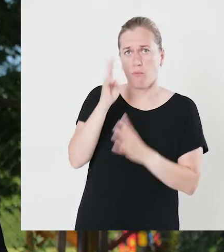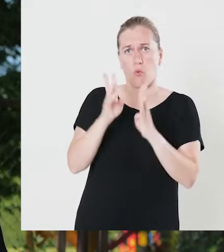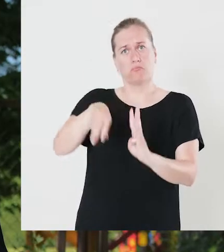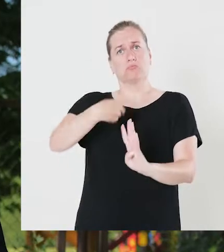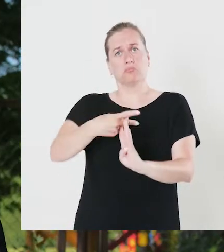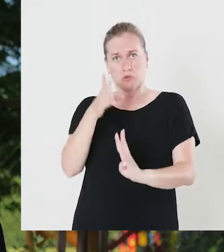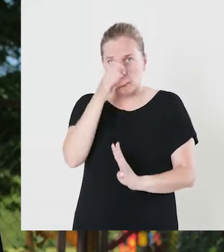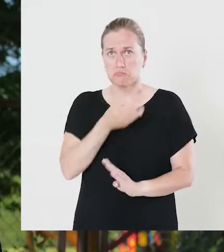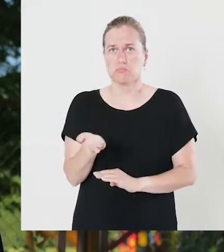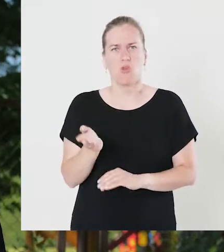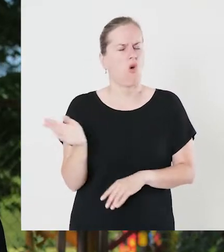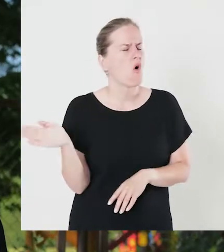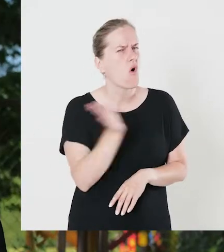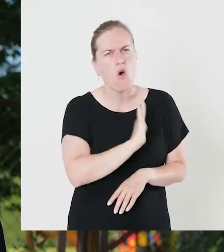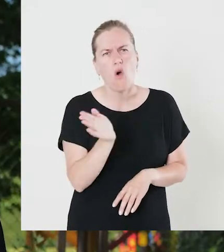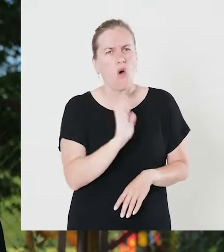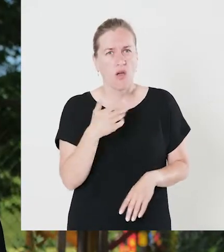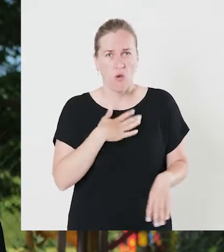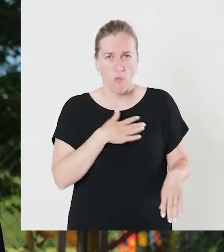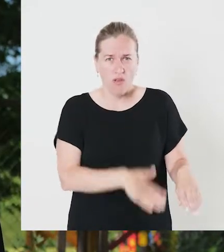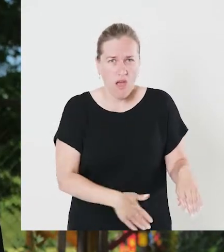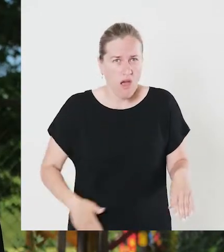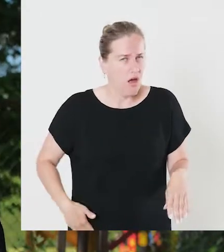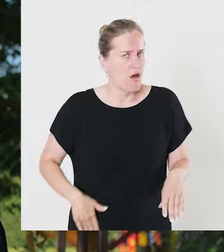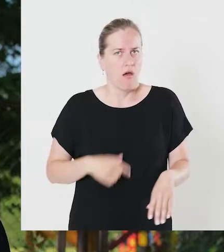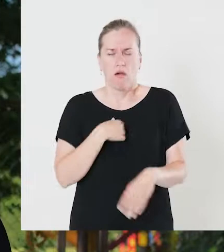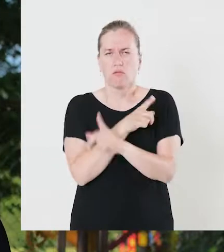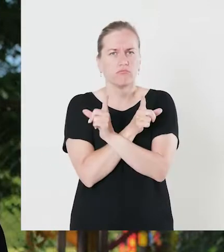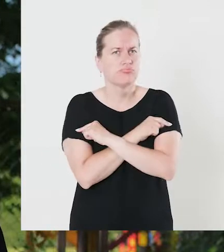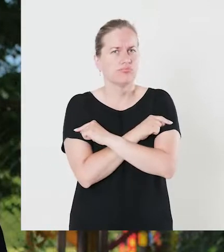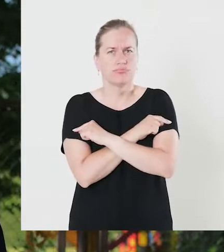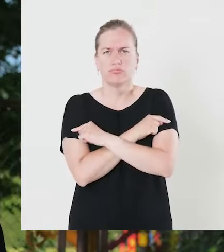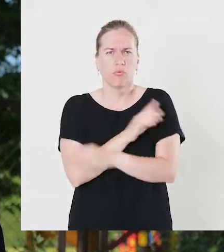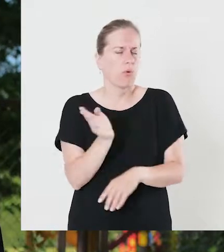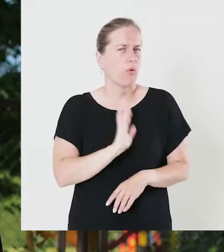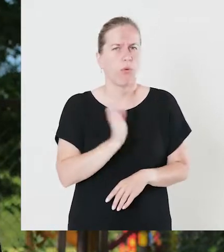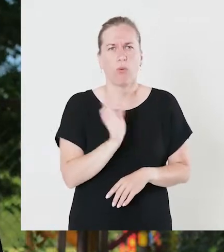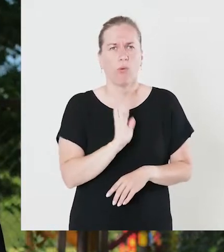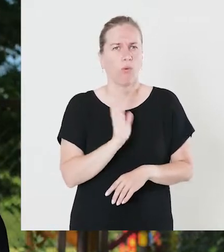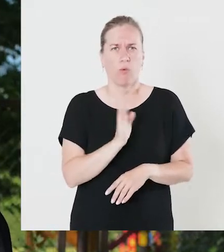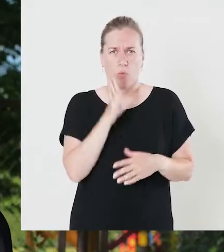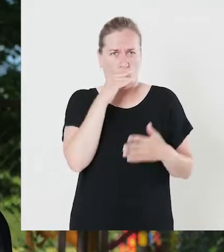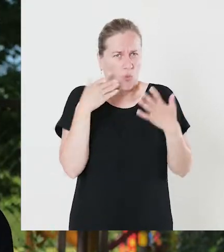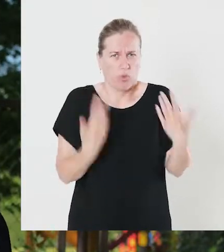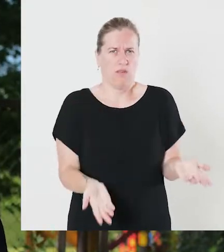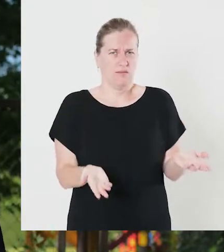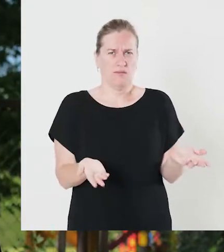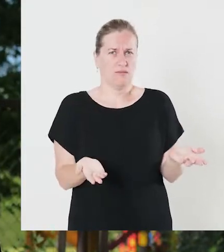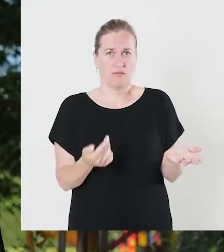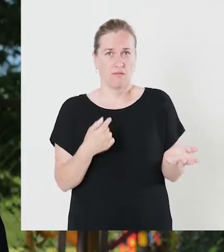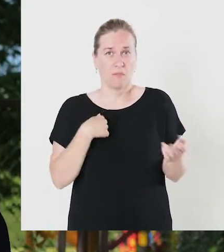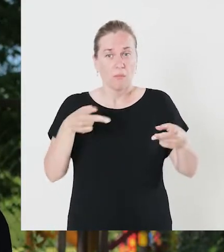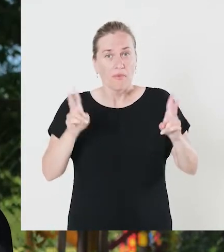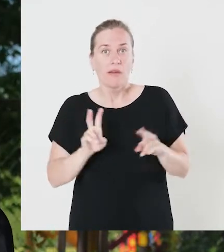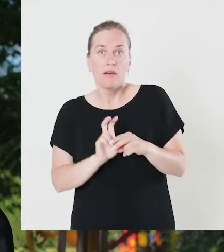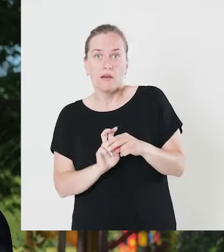ka ju lisata maha? Ei, ei, kus ma enam oma jalgatega muru peale, ei, ei, noormes, ei, kus sa ei seda saa. Ma pean ikka